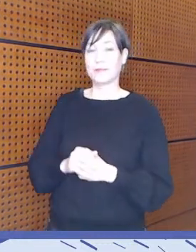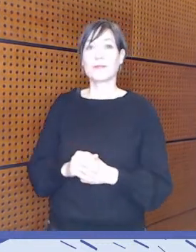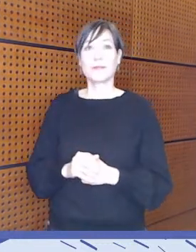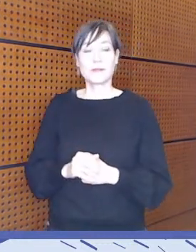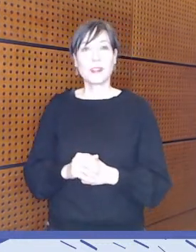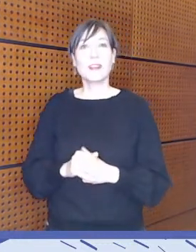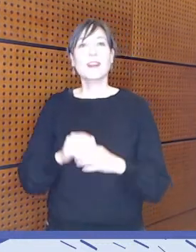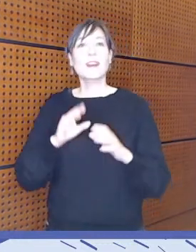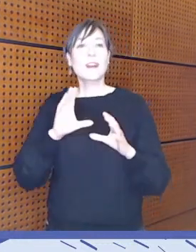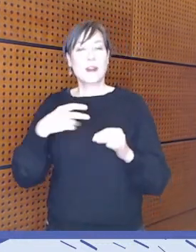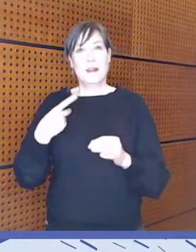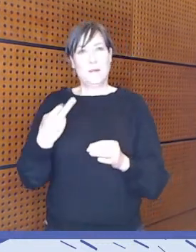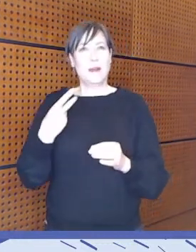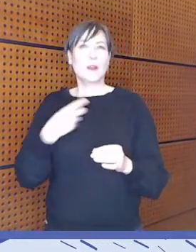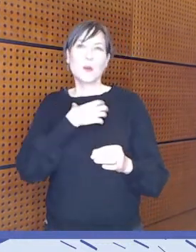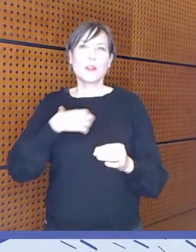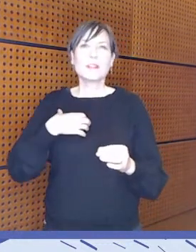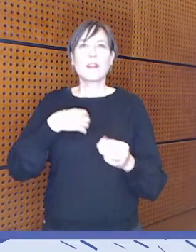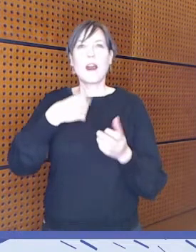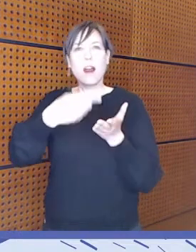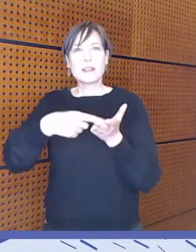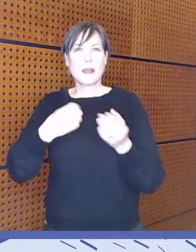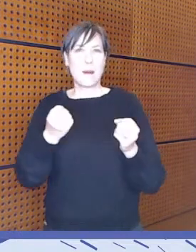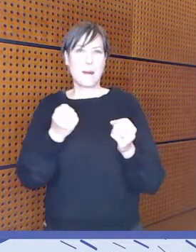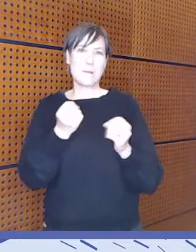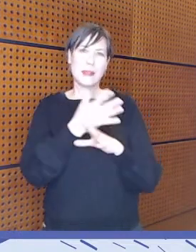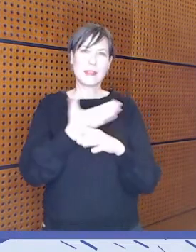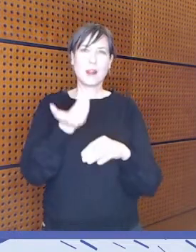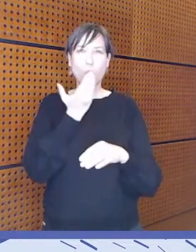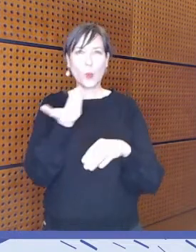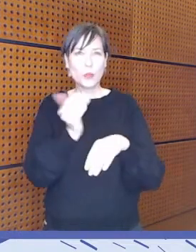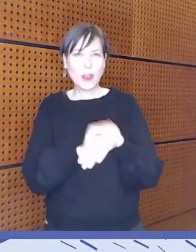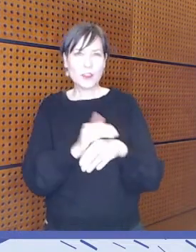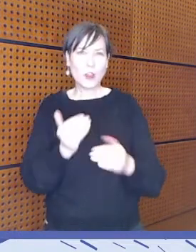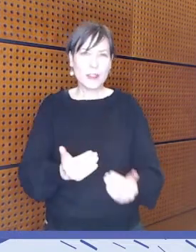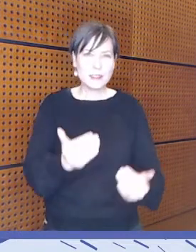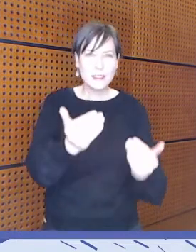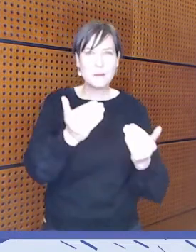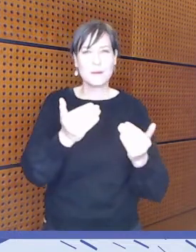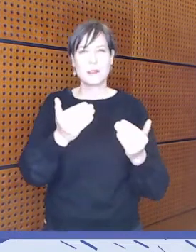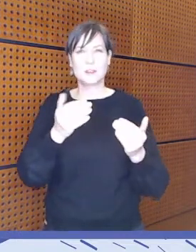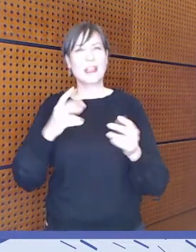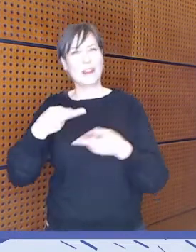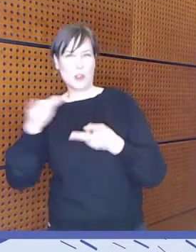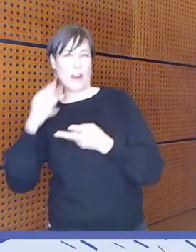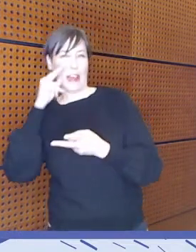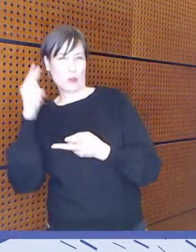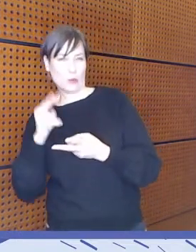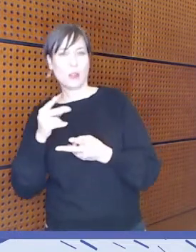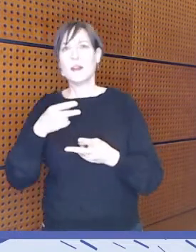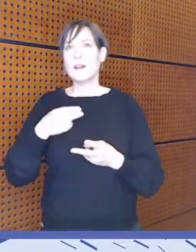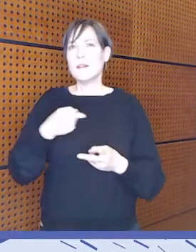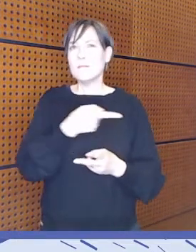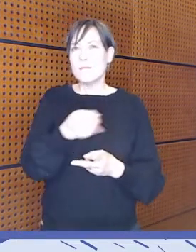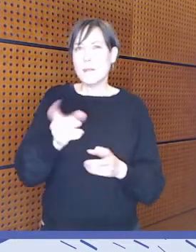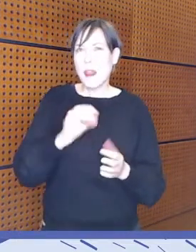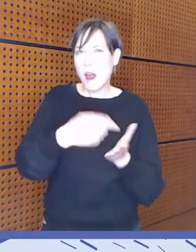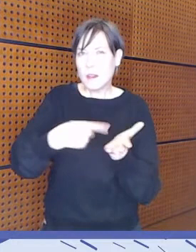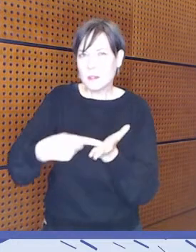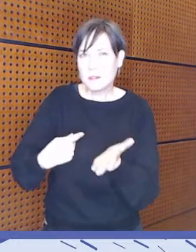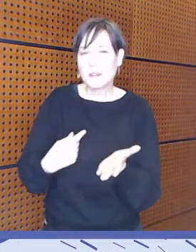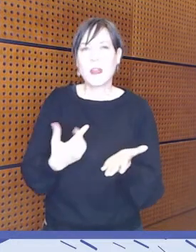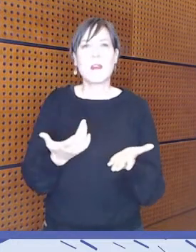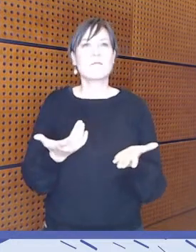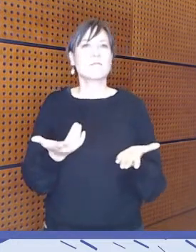tarkastella, minkälaisia haasteita tähän medialukutaitojen edistämiseen tästä yhdenvertaisuuden näkökulmasta liittyy. Ja minkälaista asiaa